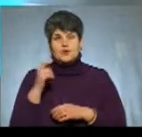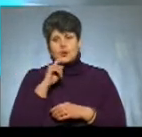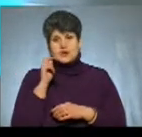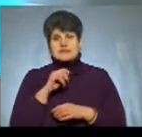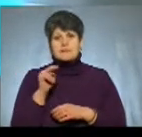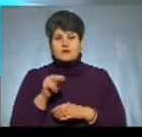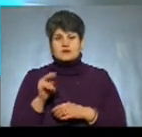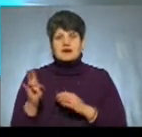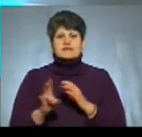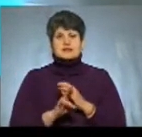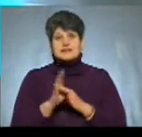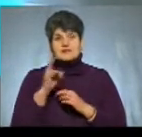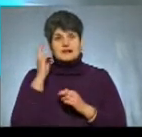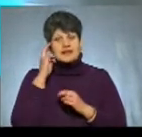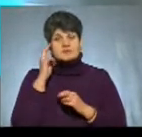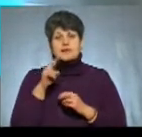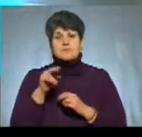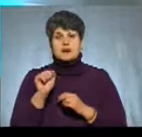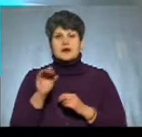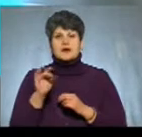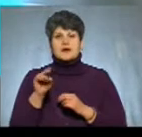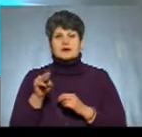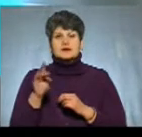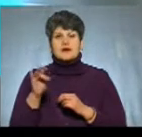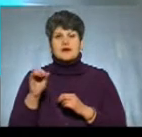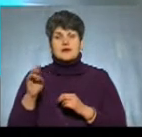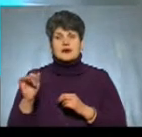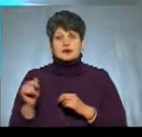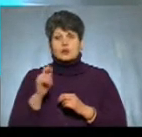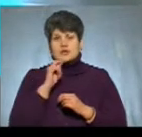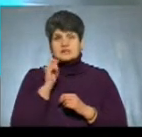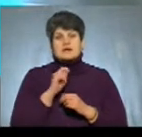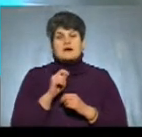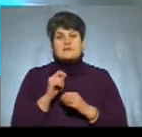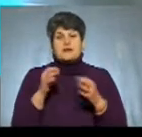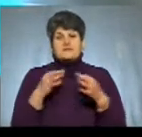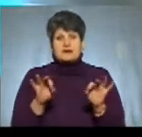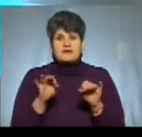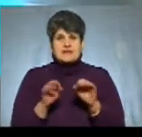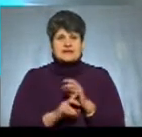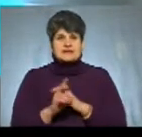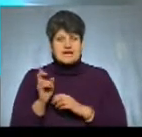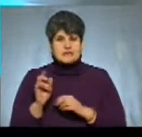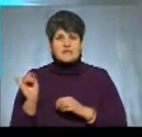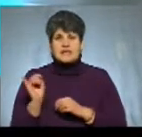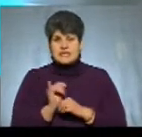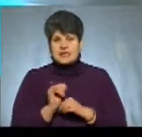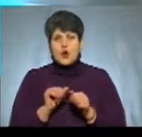Православна церква Київського патріархату, Українська Автокефальна Православна церква і окремі